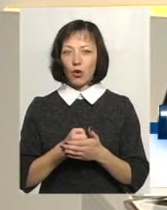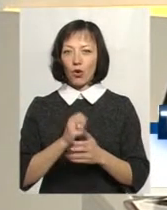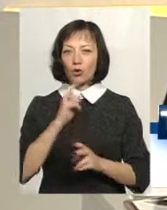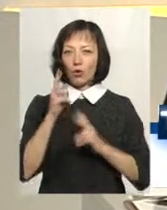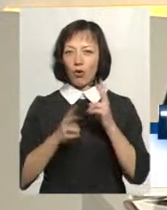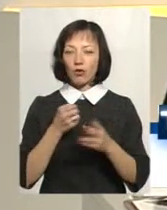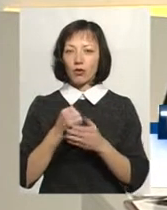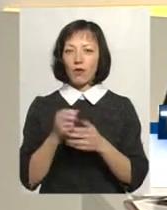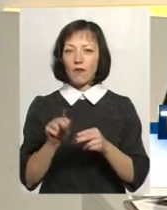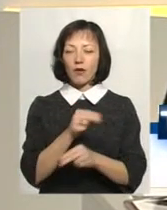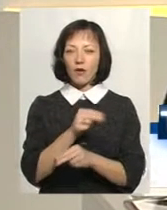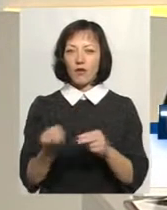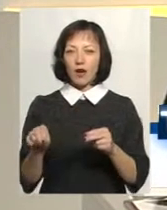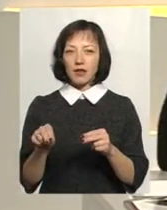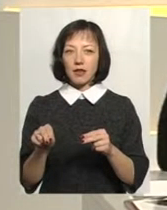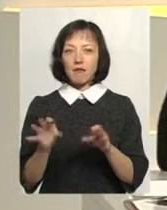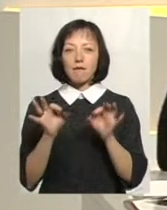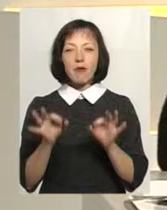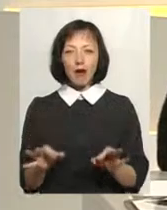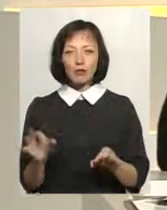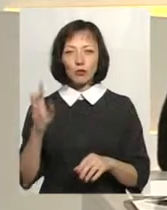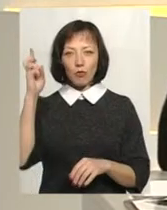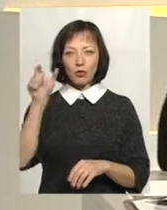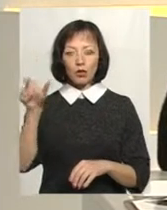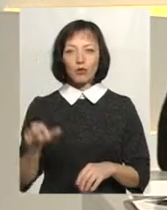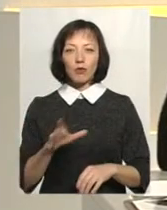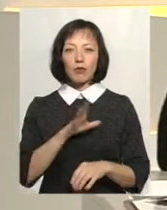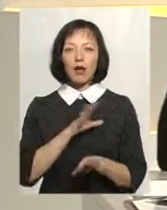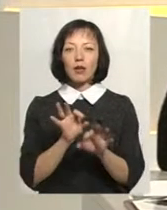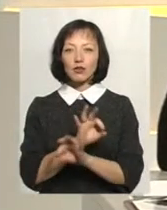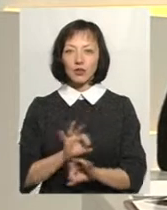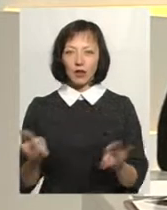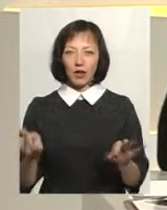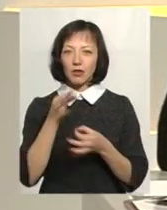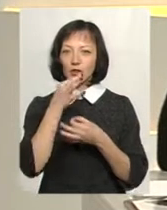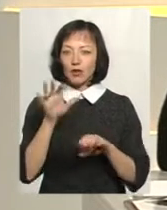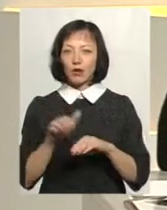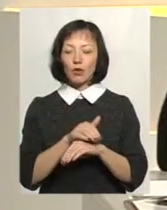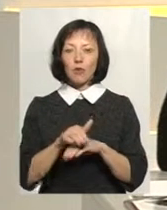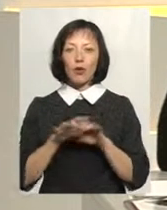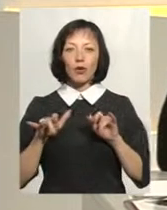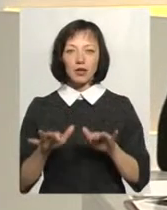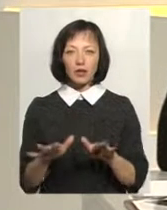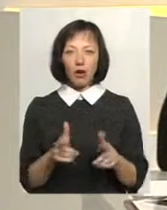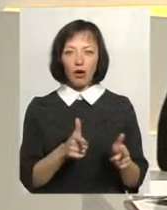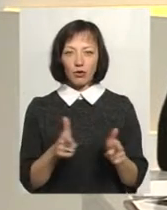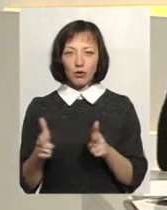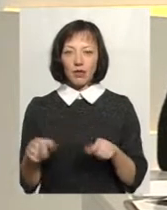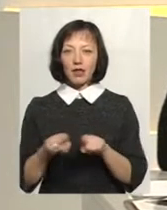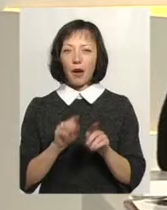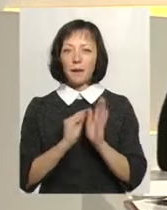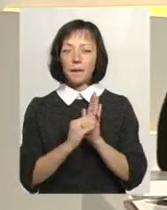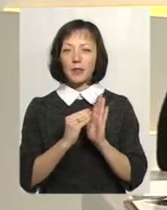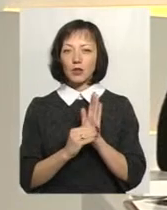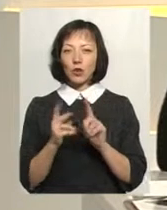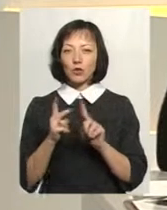виправи, до виховання в праведності, щоб Божа людина була досконала, до всякого доброго діла готова. Так пишеться у